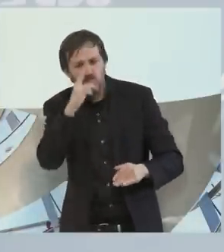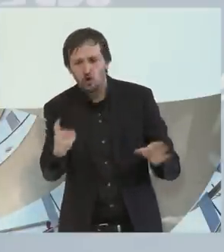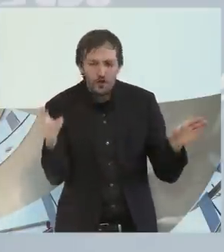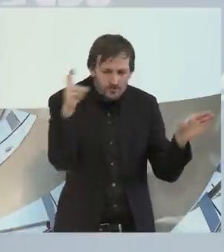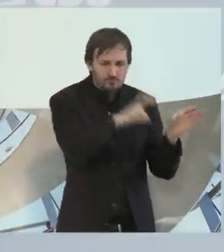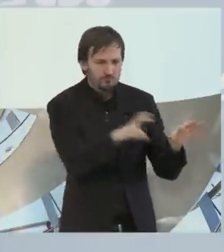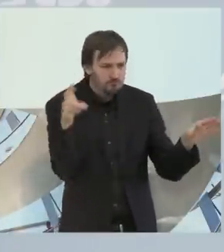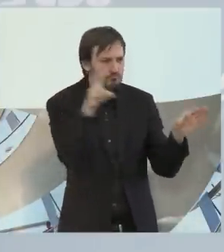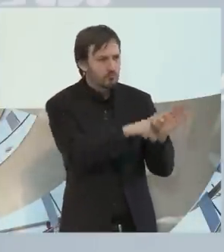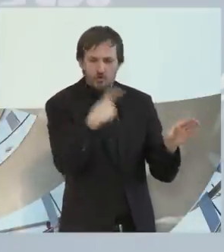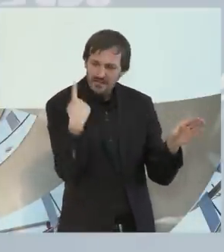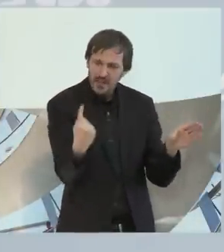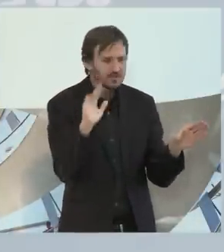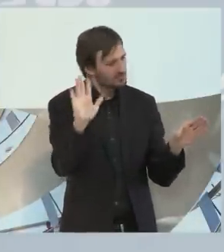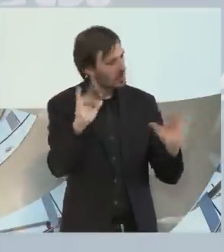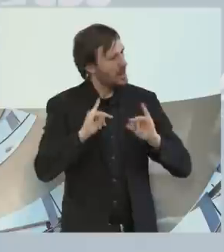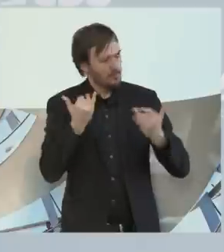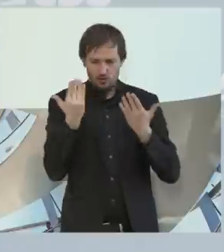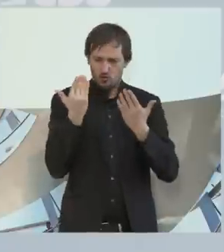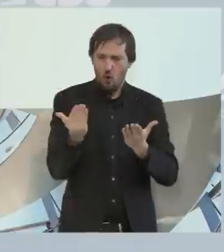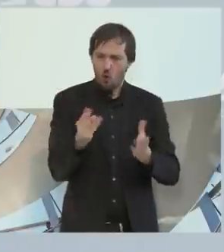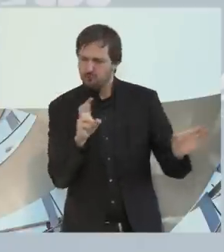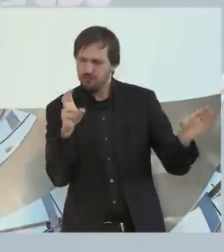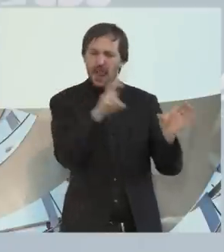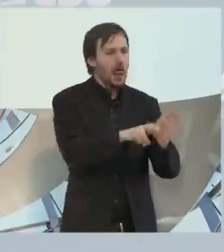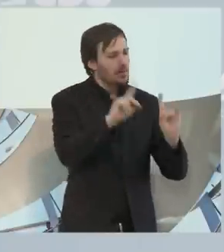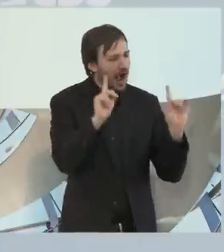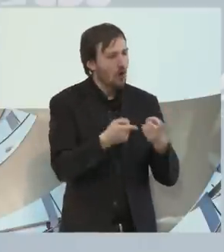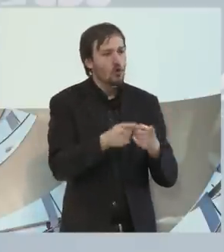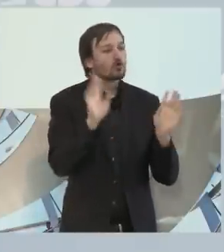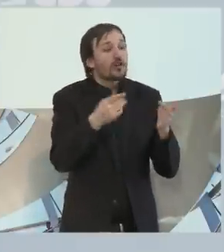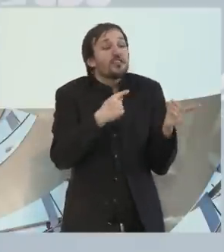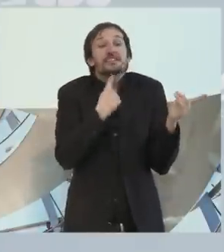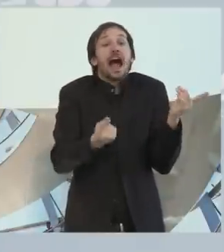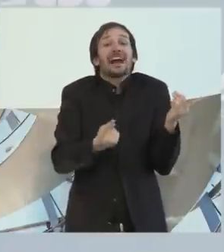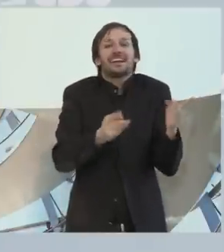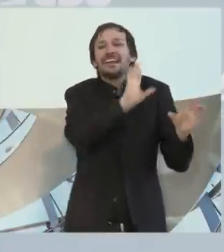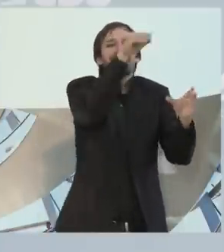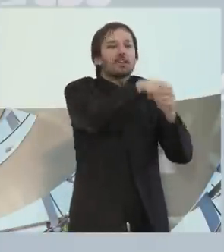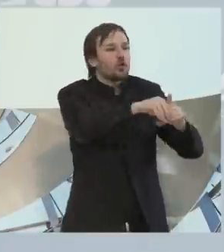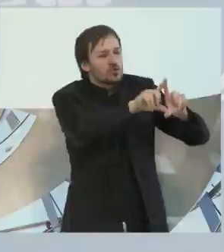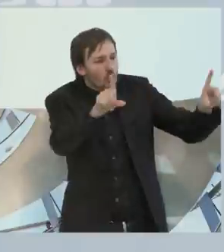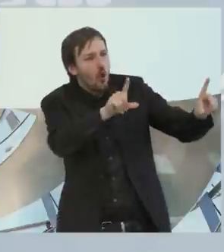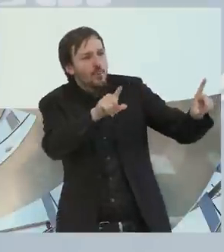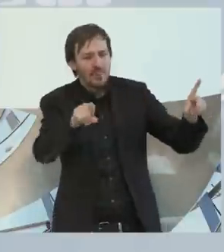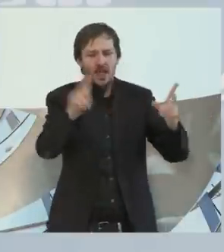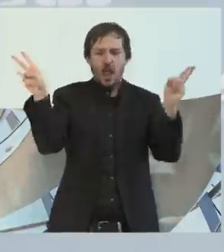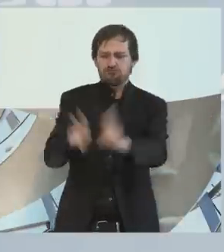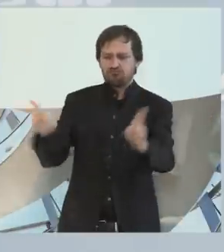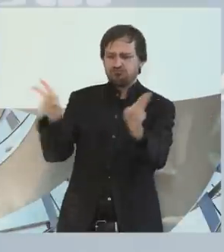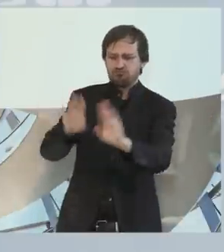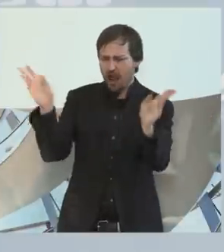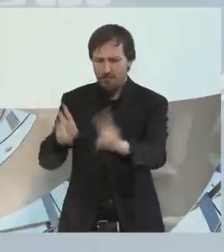teilhaben kann am Leben. Und wir dürfen nicht nur den Eindruck erwecken, als ob jetzt alles mit Inklusion zu machen sei, was